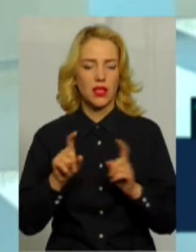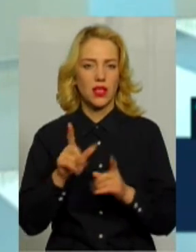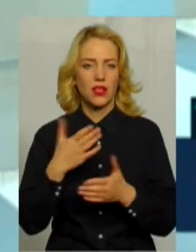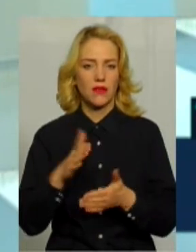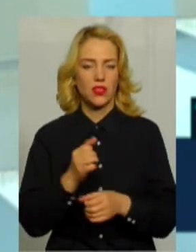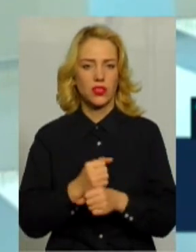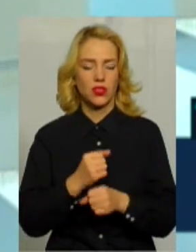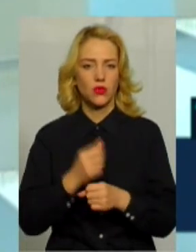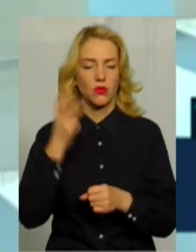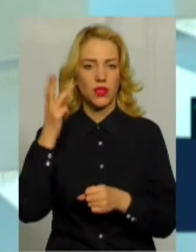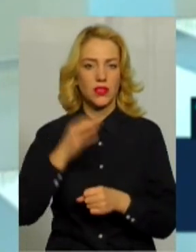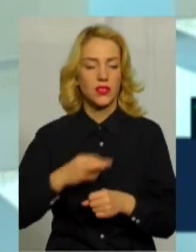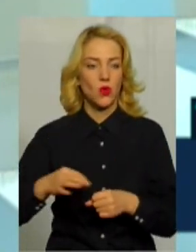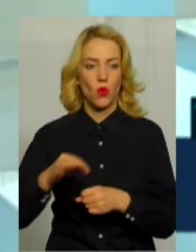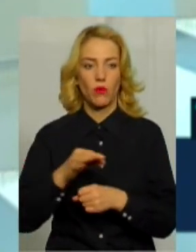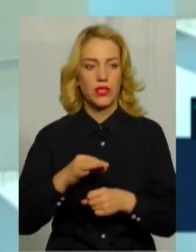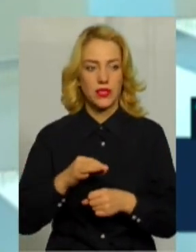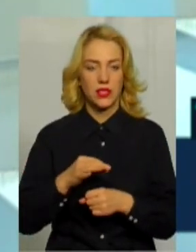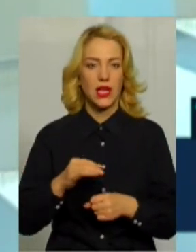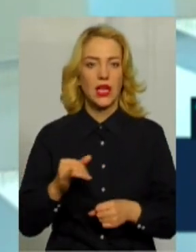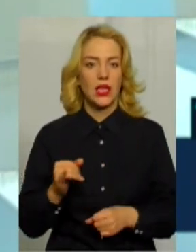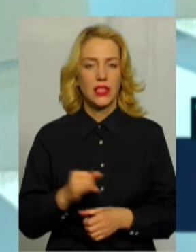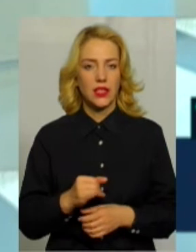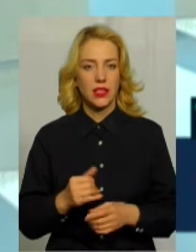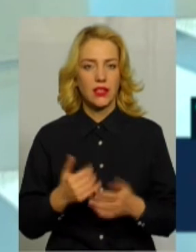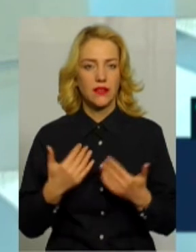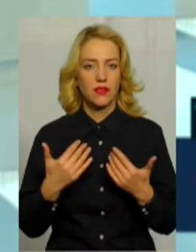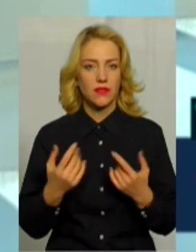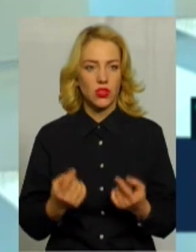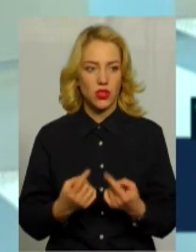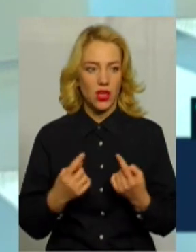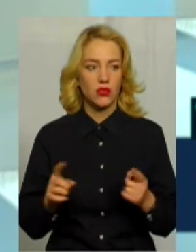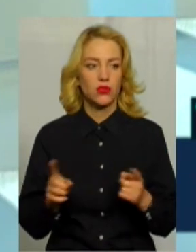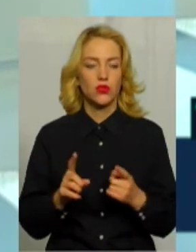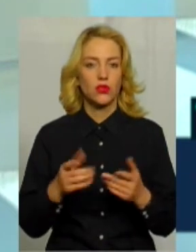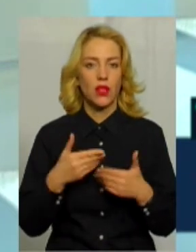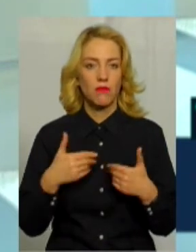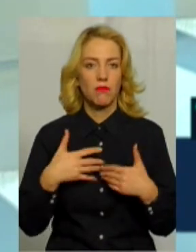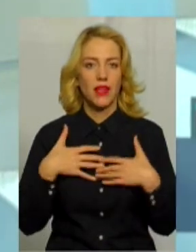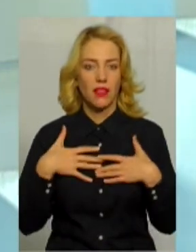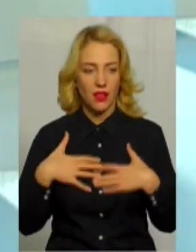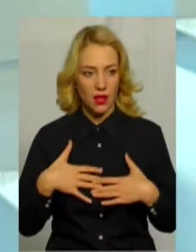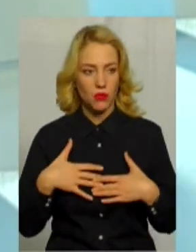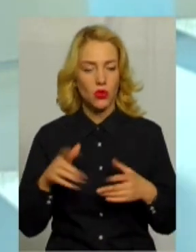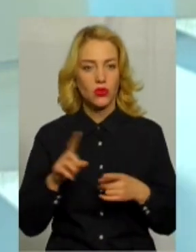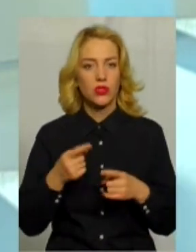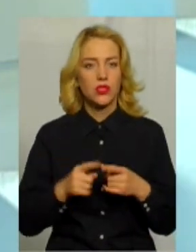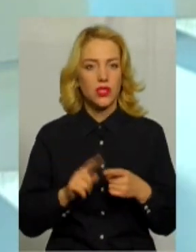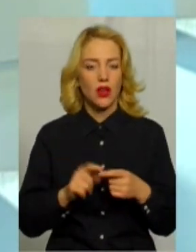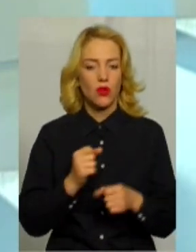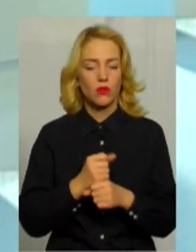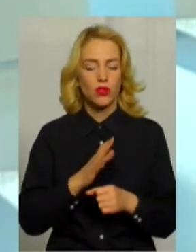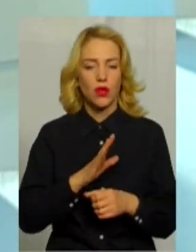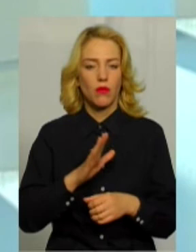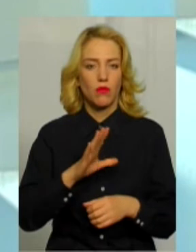в Хмельницькій області. І, звичайно, нам приємно, що вся та робота була не даремна,